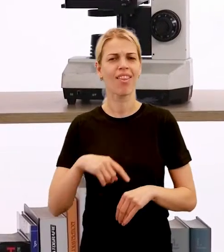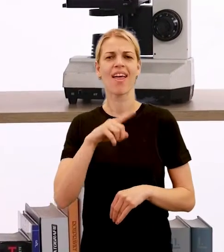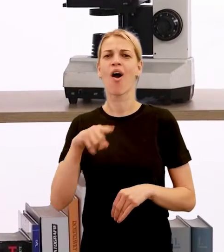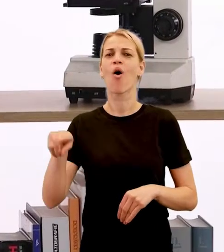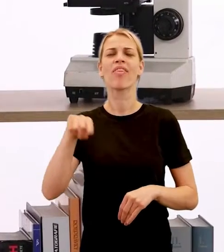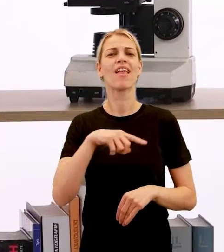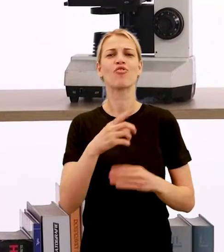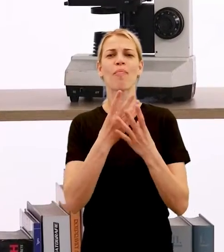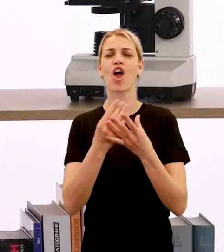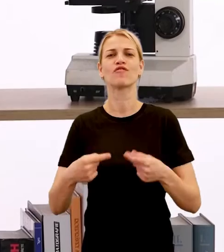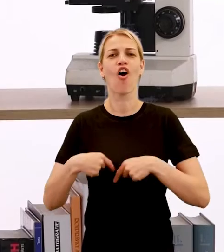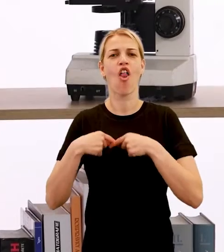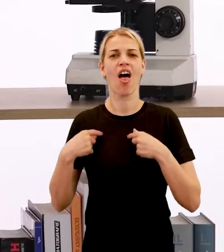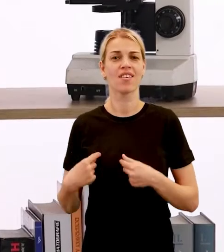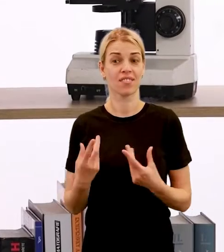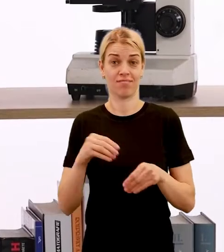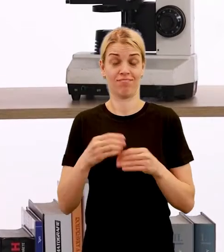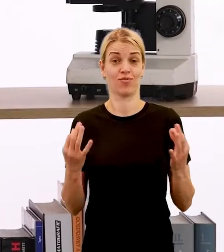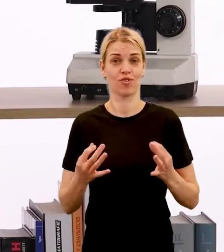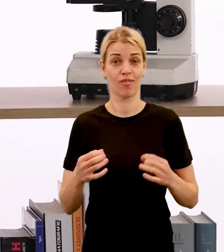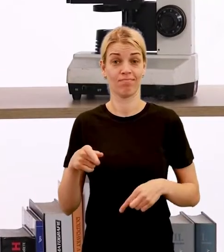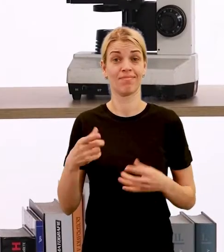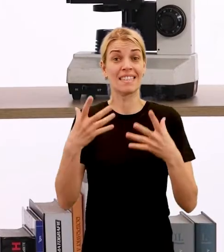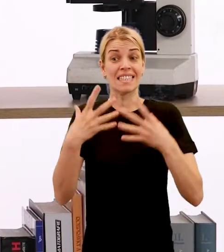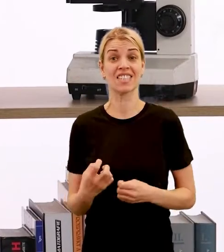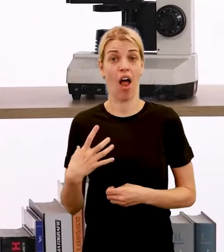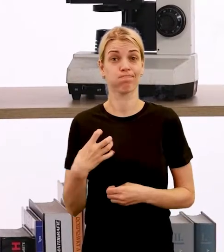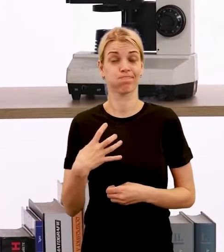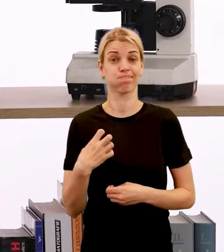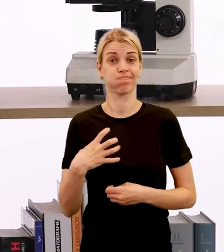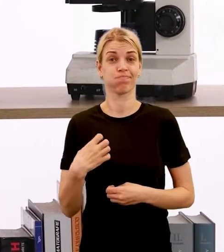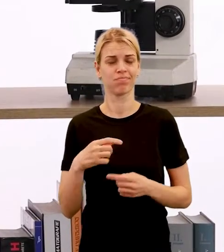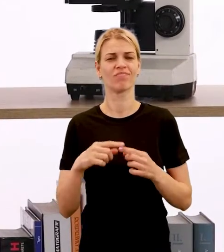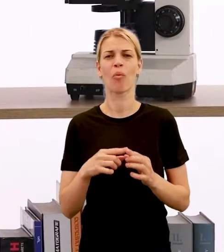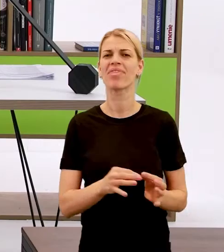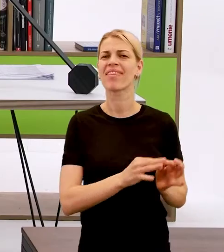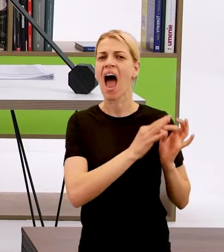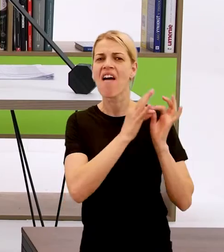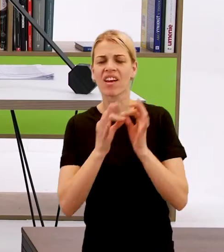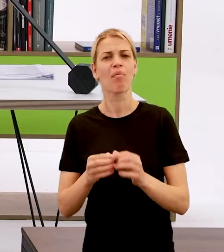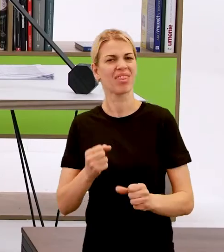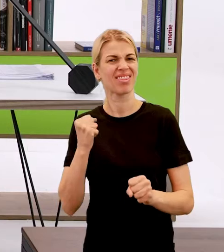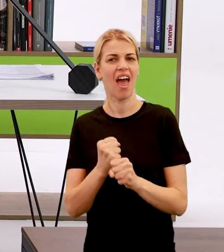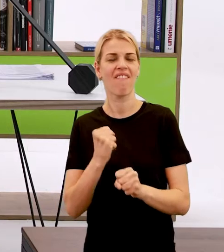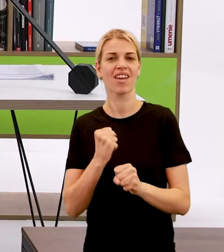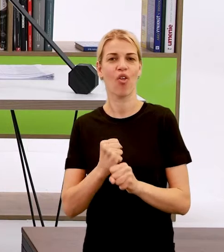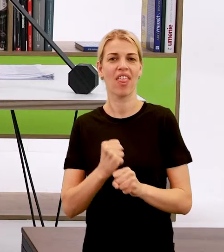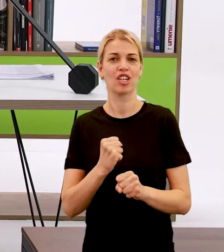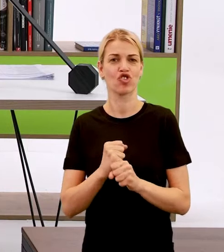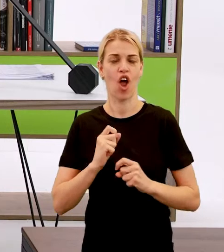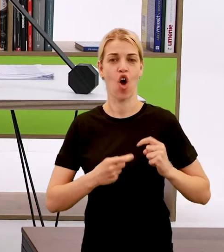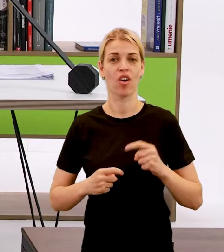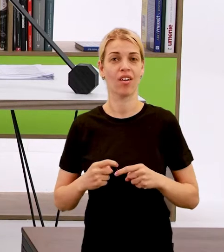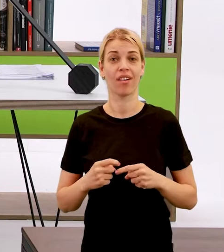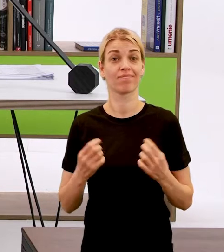len sval, ktorý patrí ale medzi tie najvýkonejšie a najvytrvalejšie orgány. Presne tak rečie o